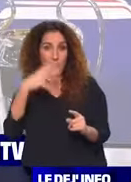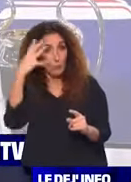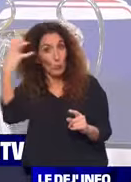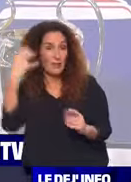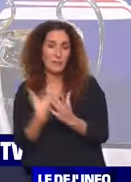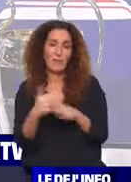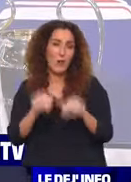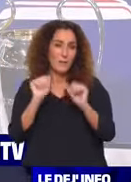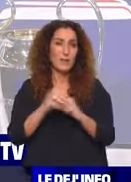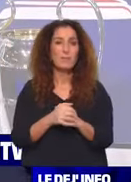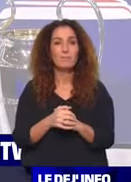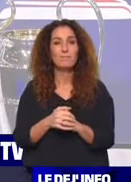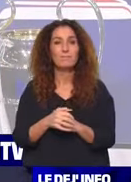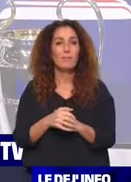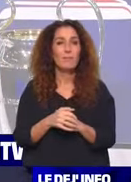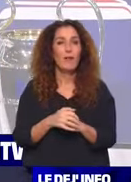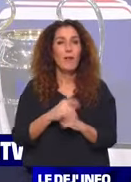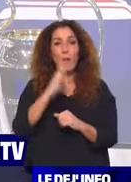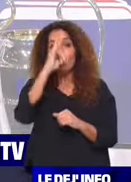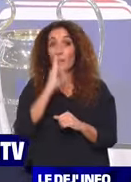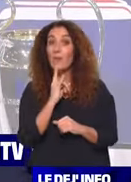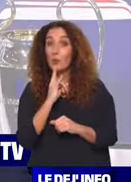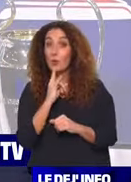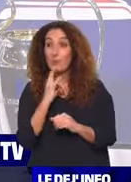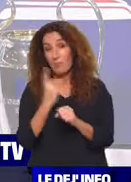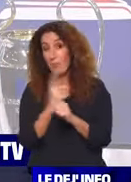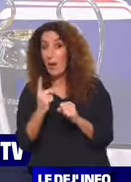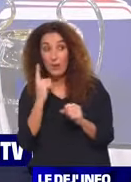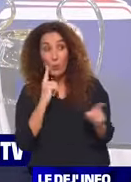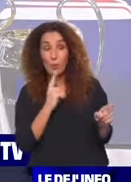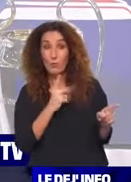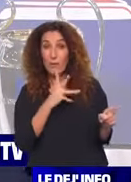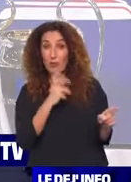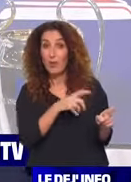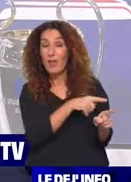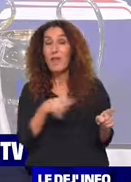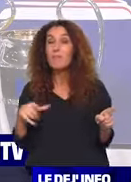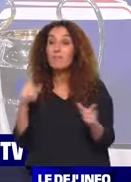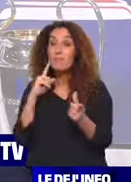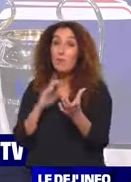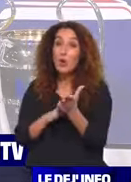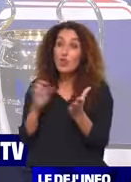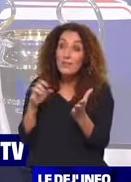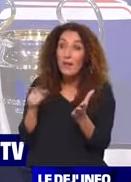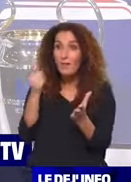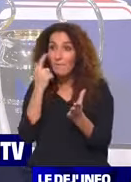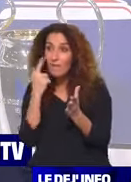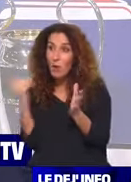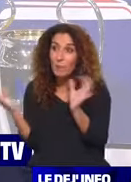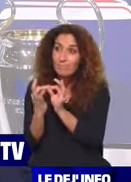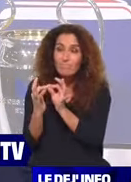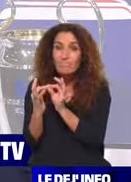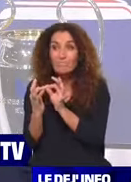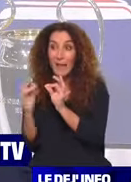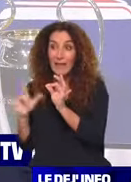'Ajax. Ce serait pas mal pour le PSG. Et donc là, on va voir l'adversaire de Manchester City. Ce serait une magnifique affiche pour les